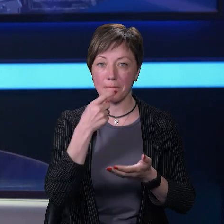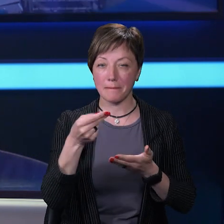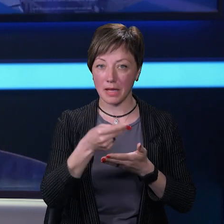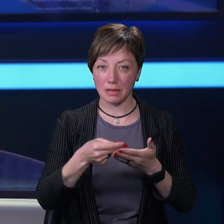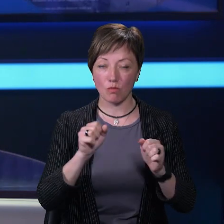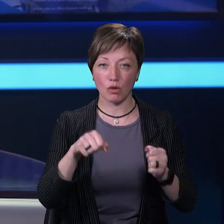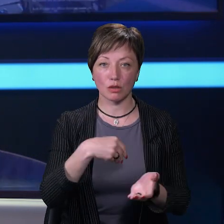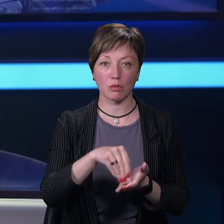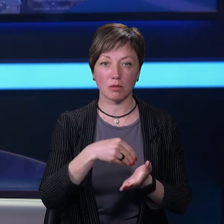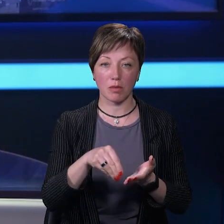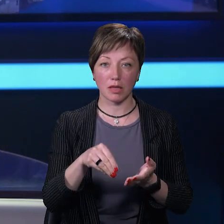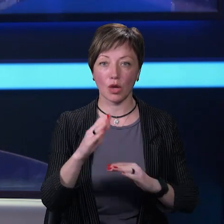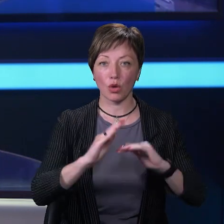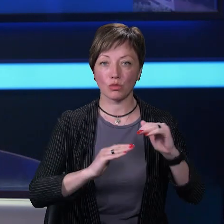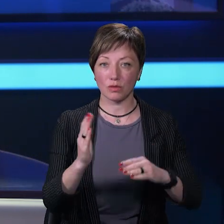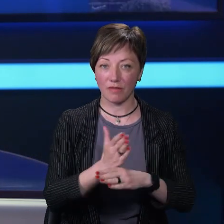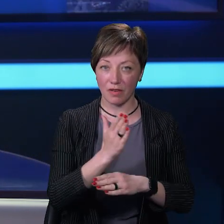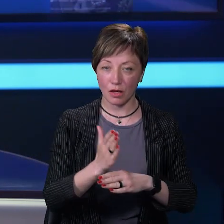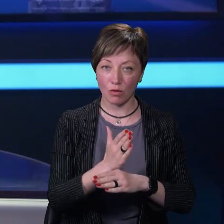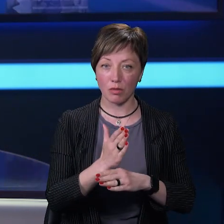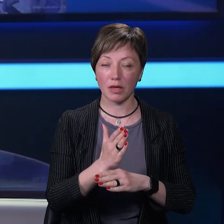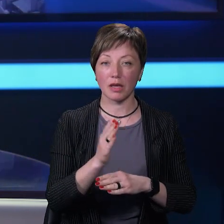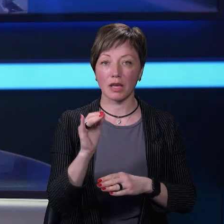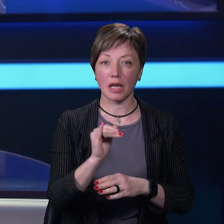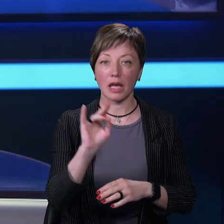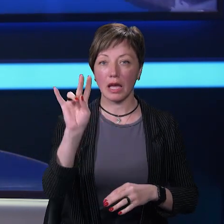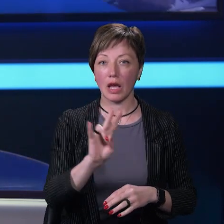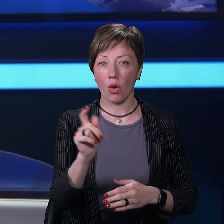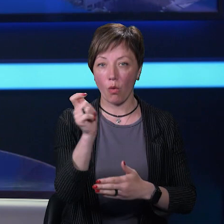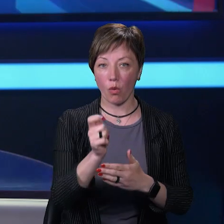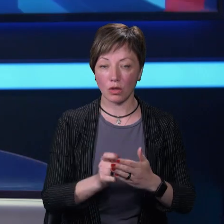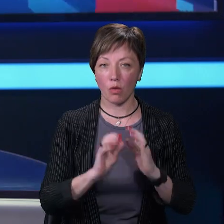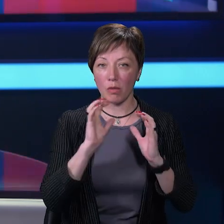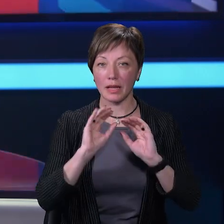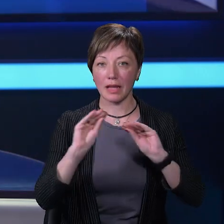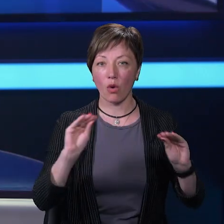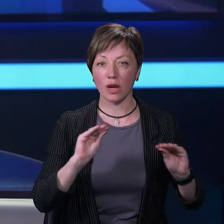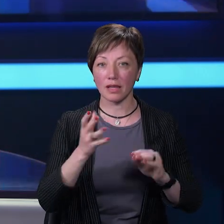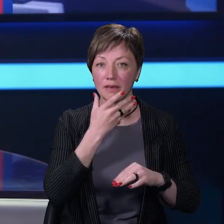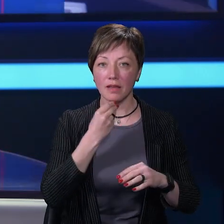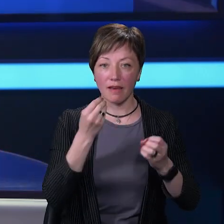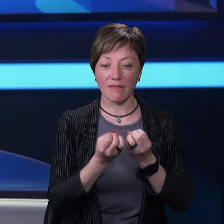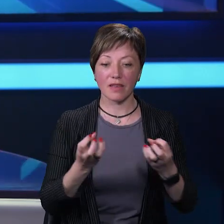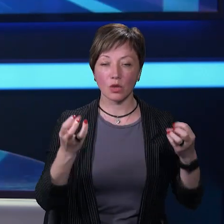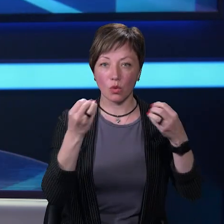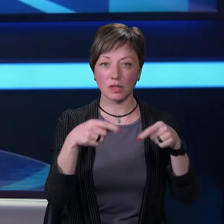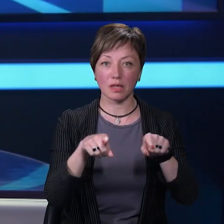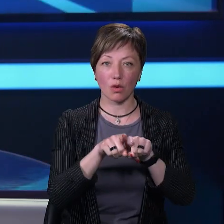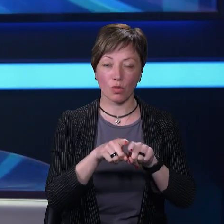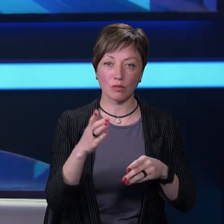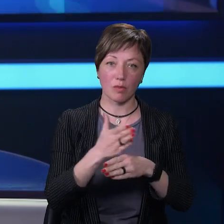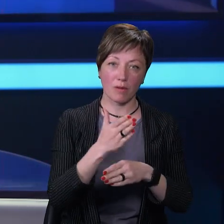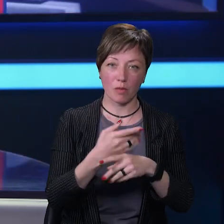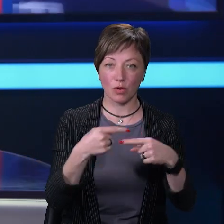Також можна придбати вироби ручної роботи, зокрема ікони-обереги, декоративні віночки. А ще – крафтову продукцію,